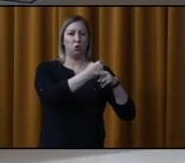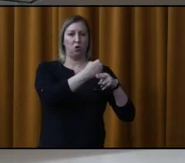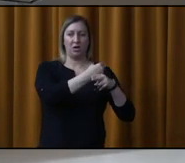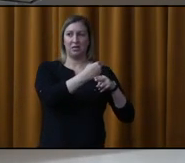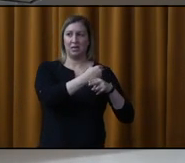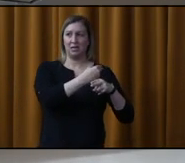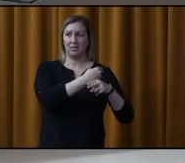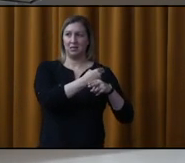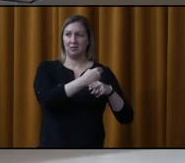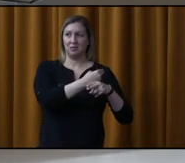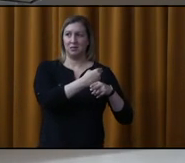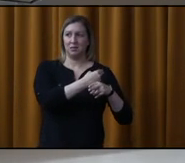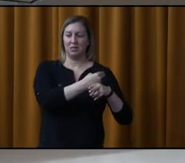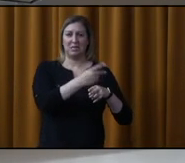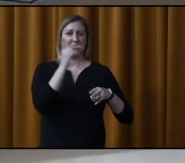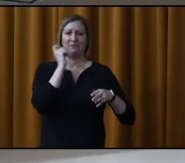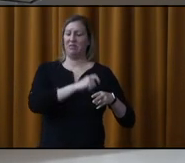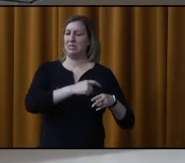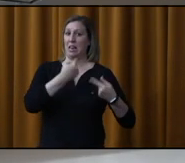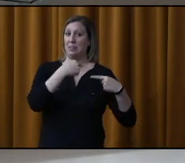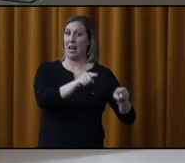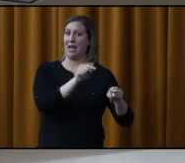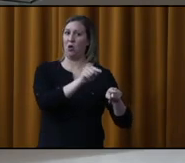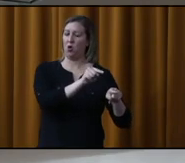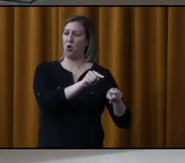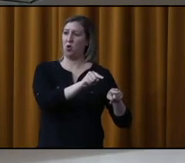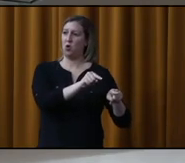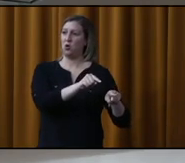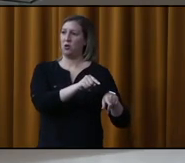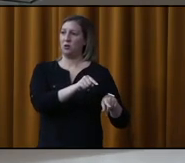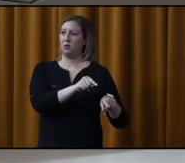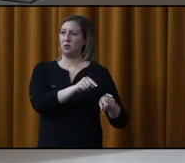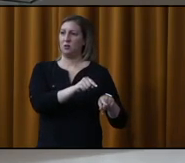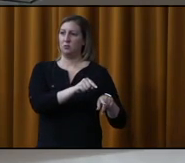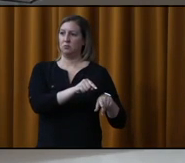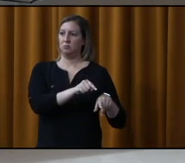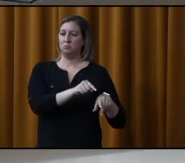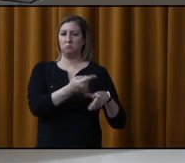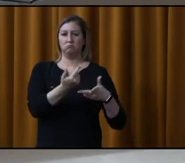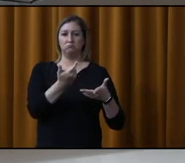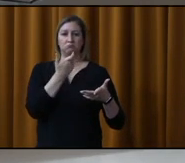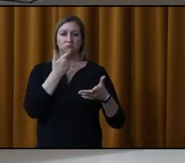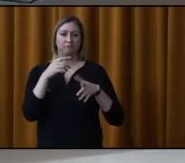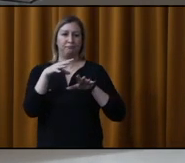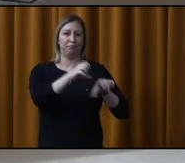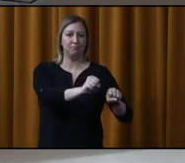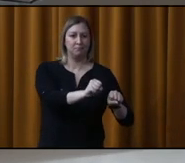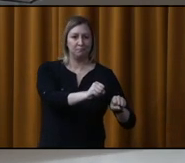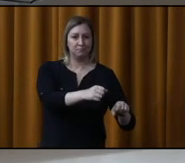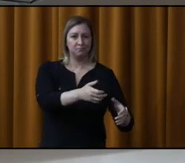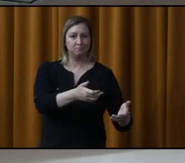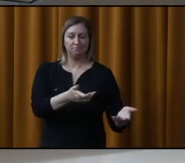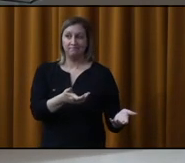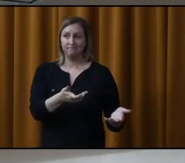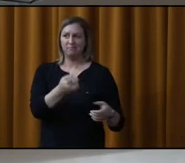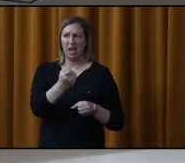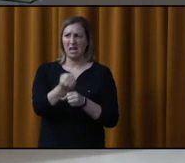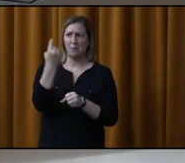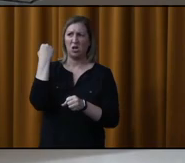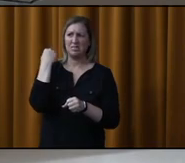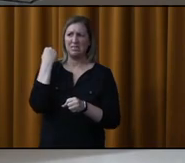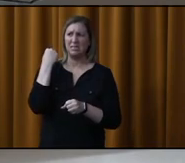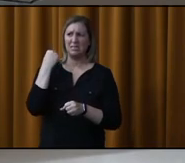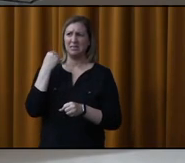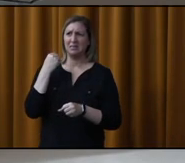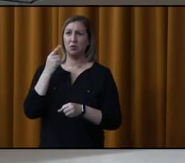tellement agréable à aller là avec nos chiens, allait être pimpé, excusez-moi l'expression. L'année dernière, il y